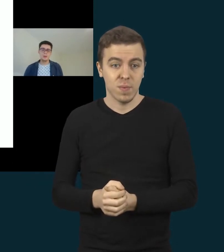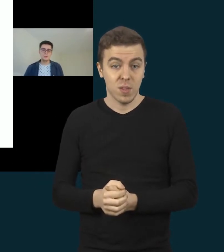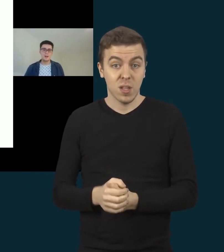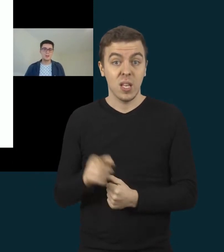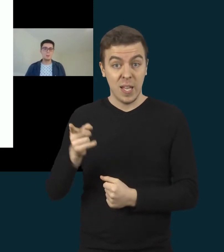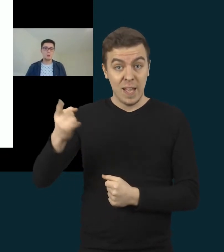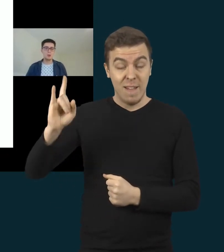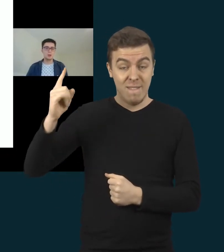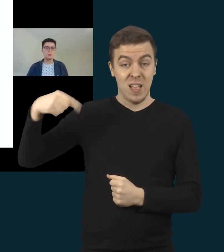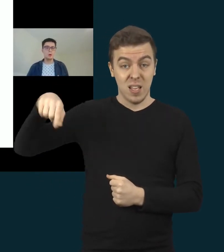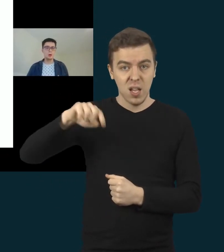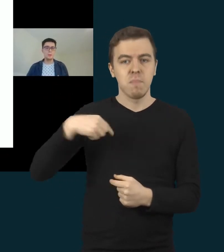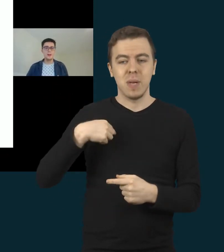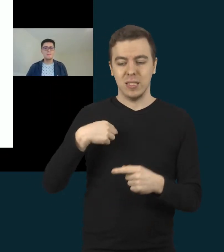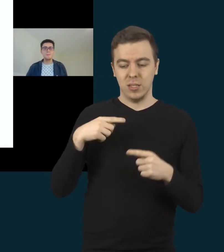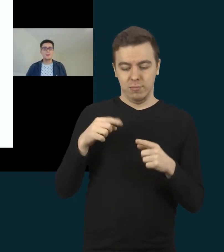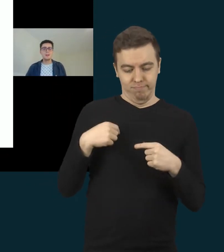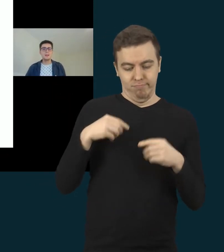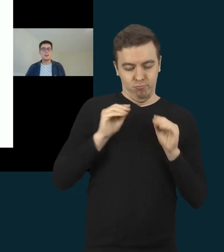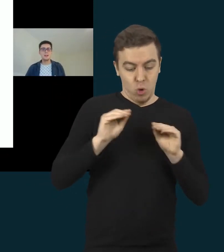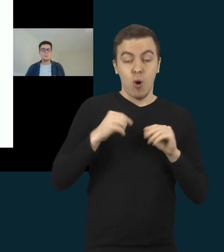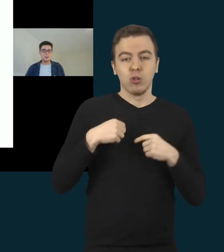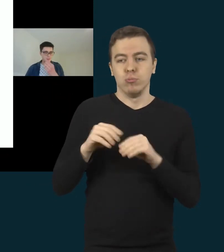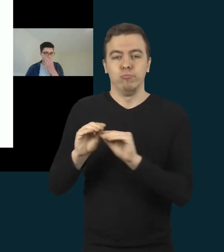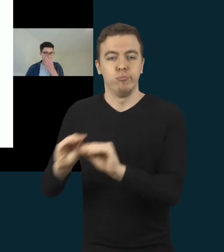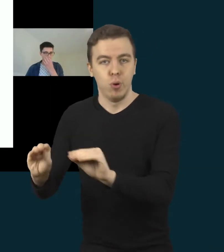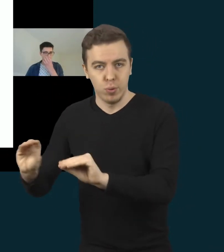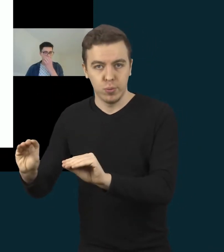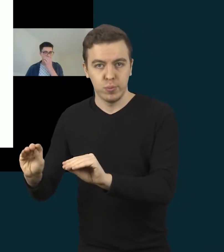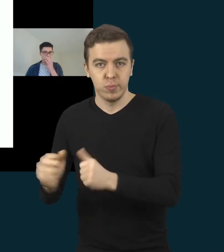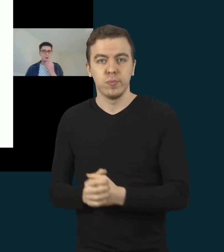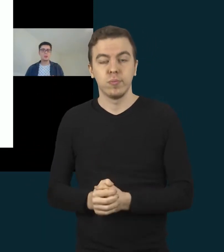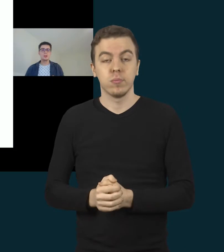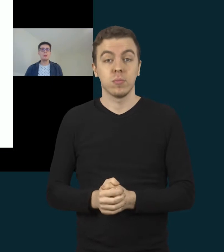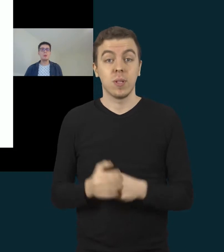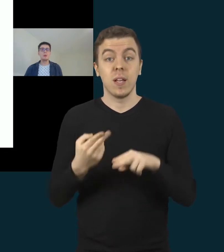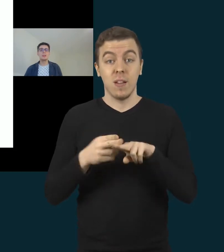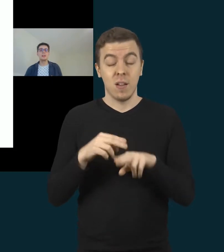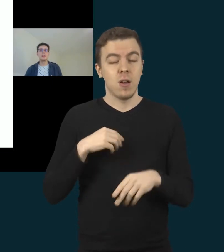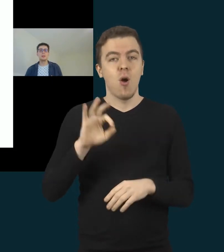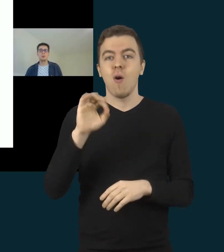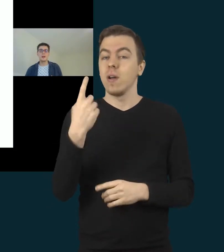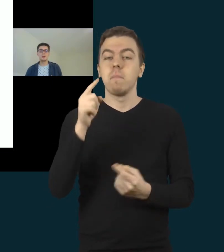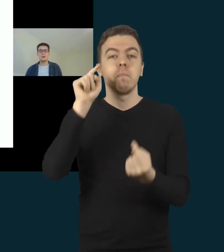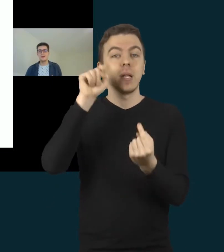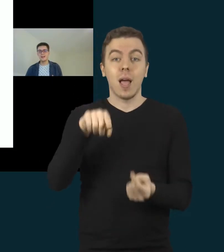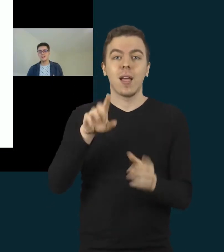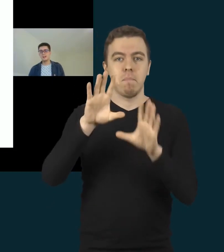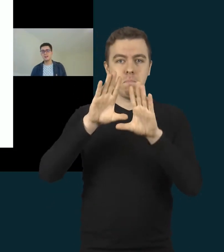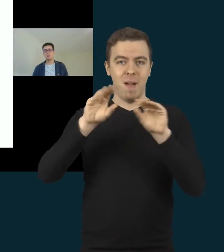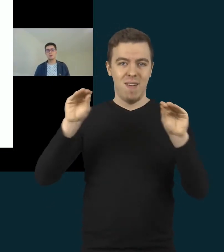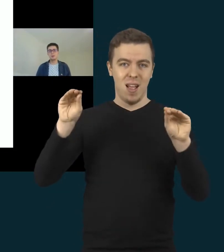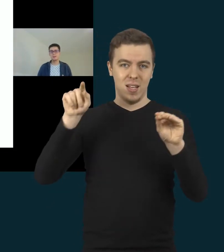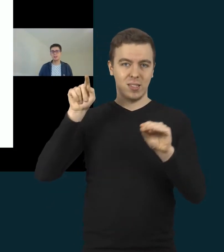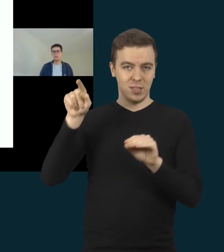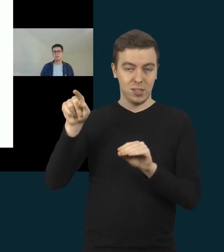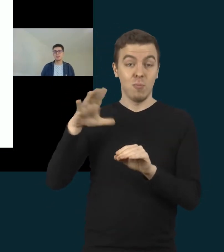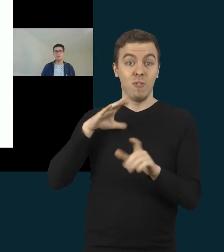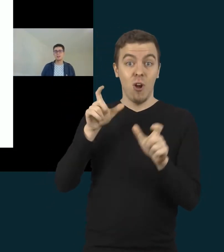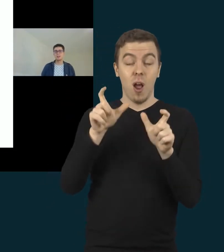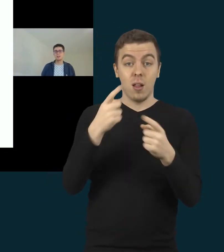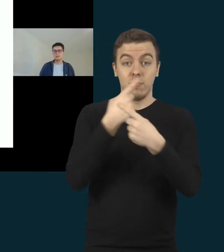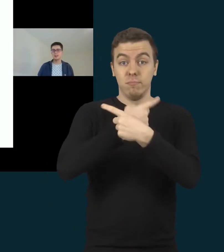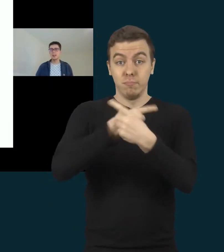kuriuos mes kaip mokytojai mokome. Ir pirmą kartą pritaikėme šitą modelį šių metų pavasarį, kai buvo paskautas